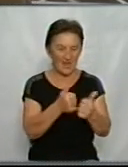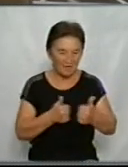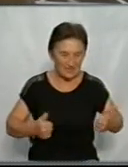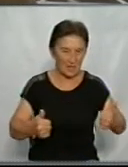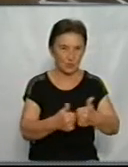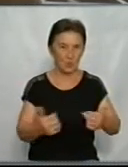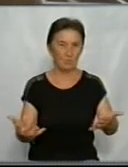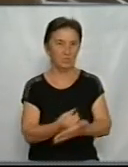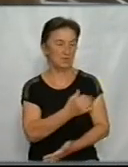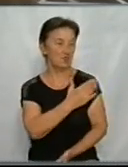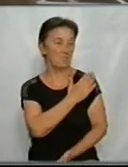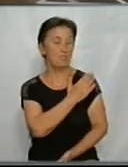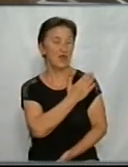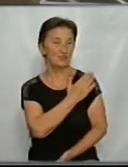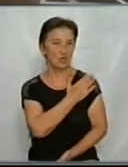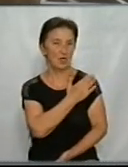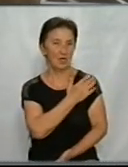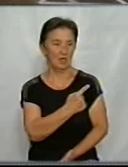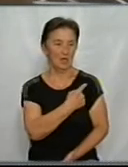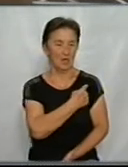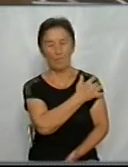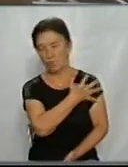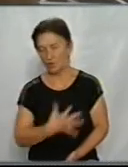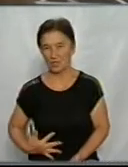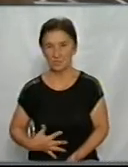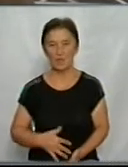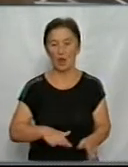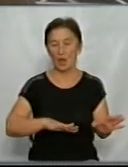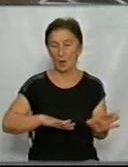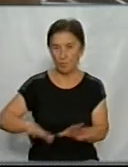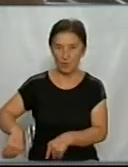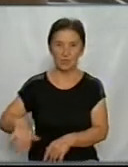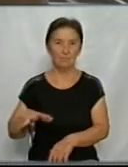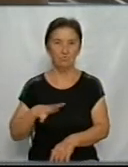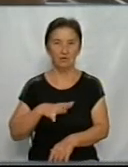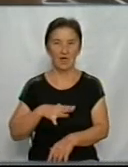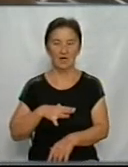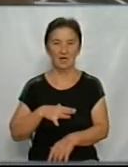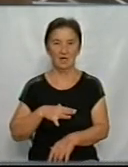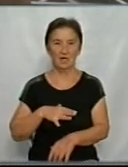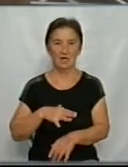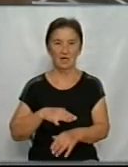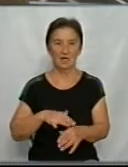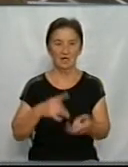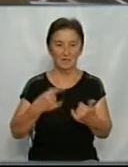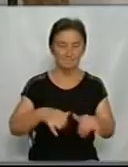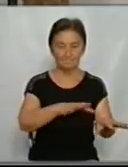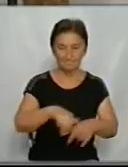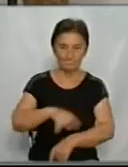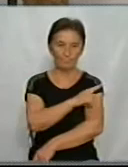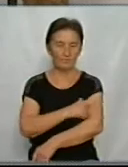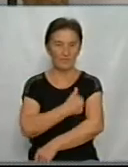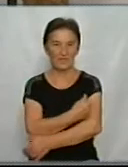кульове поранення в плечі. Потім була евакуація з аеропорту, шпиталь.